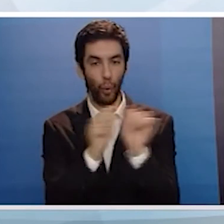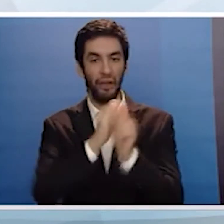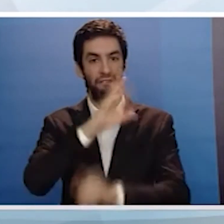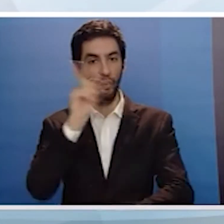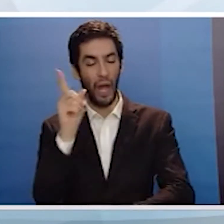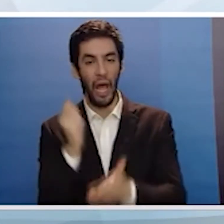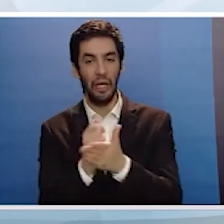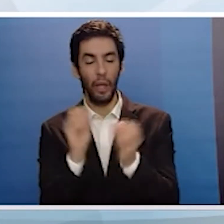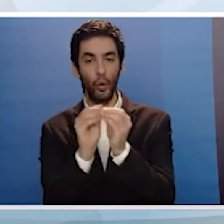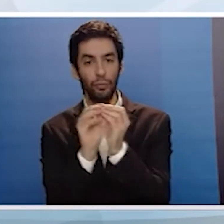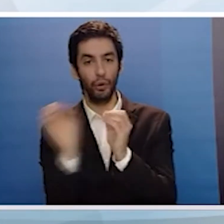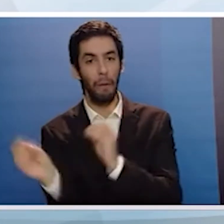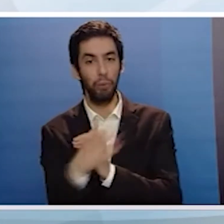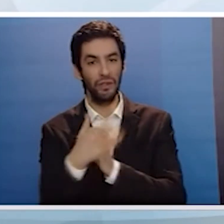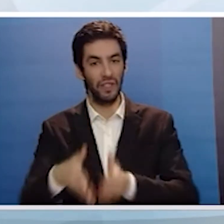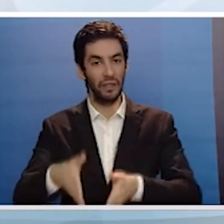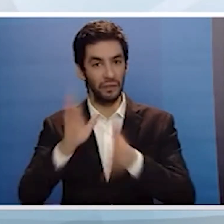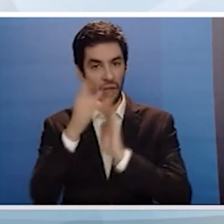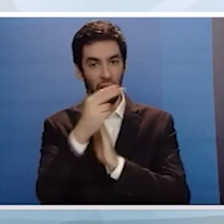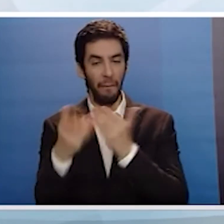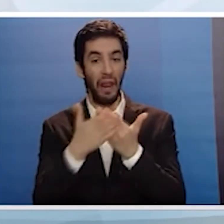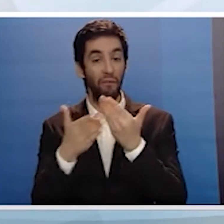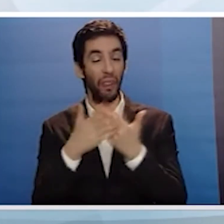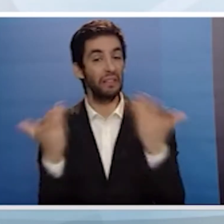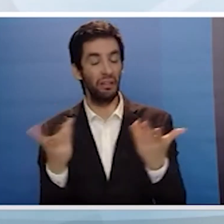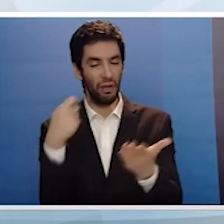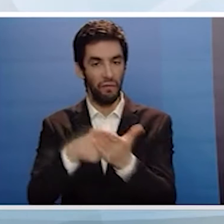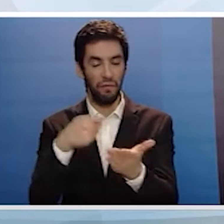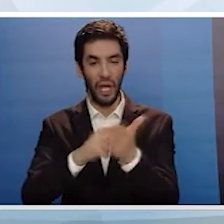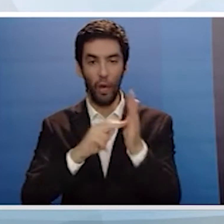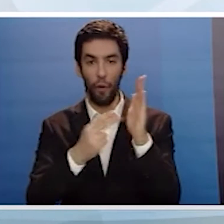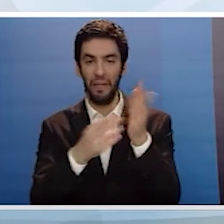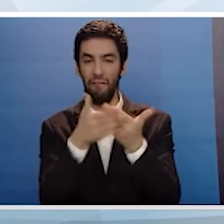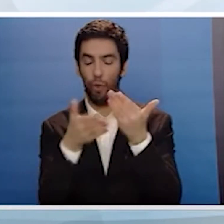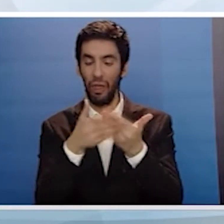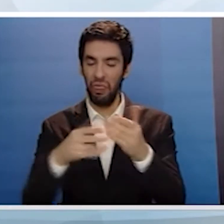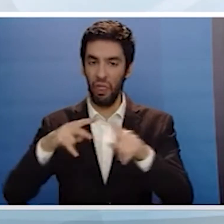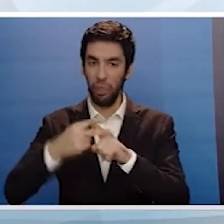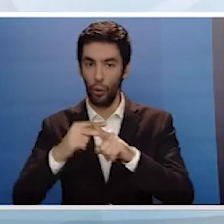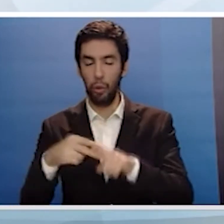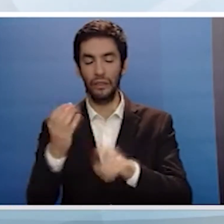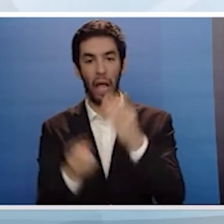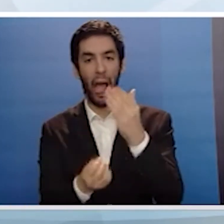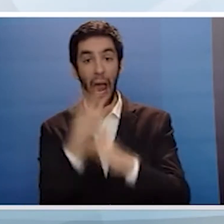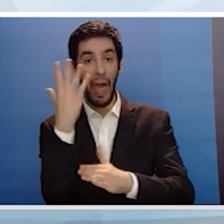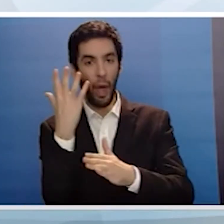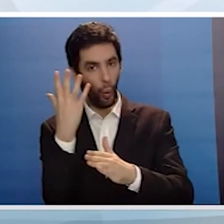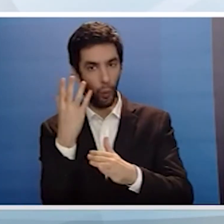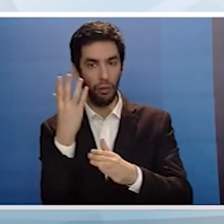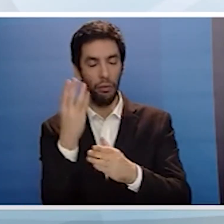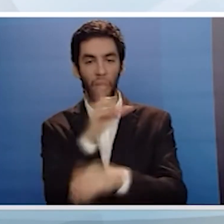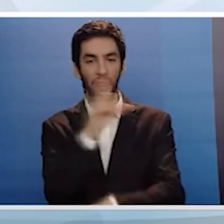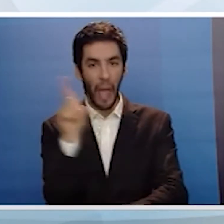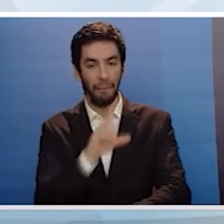των προσφυγικών συνοικισμών για απόκτηση, ανακαίνιση ή επέκταση της κατοικίας τους να συμβάλλουμε στην